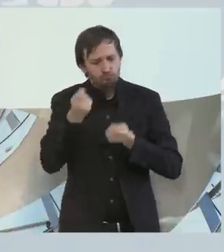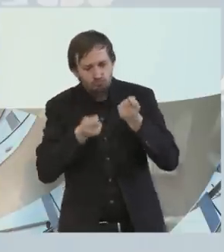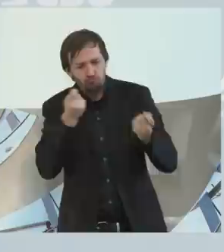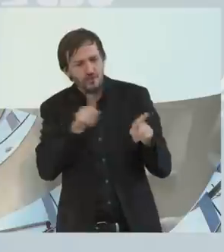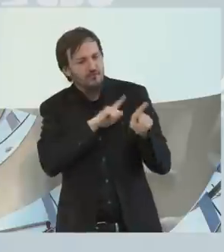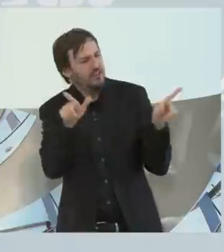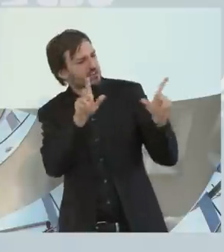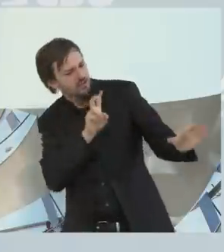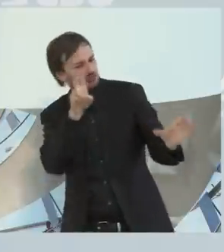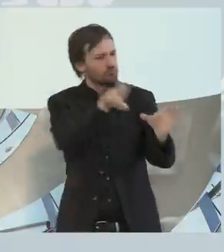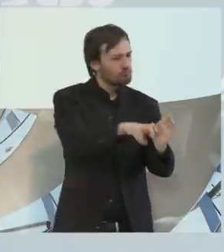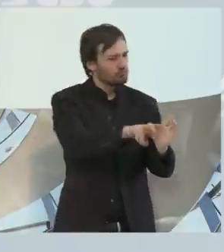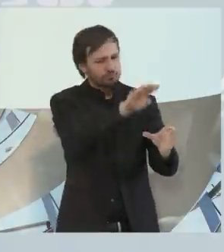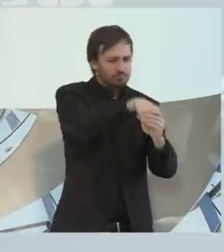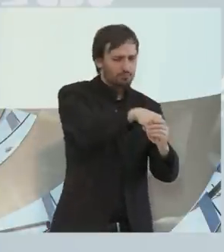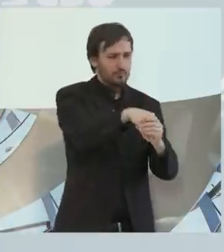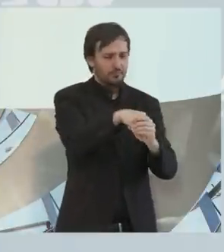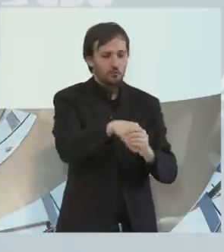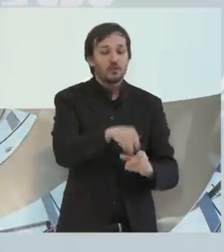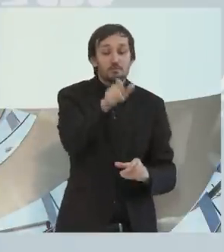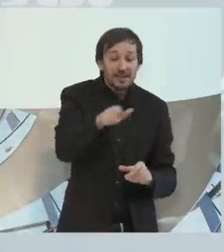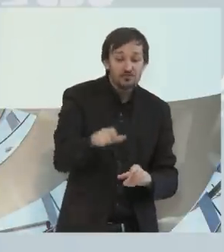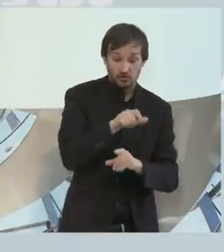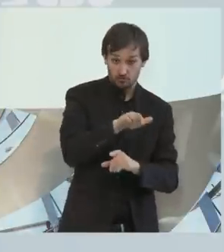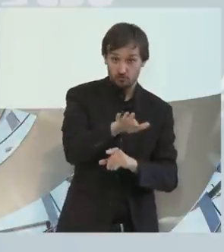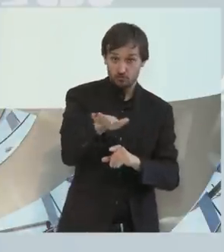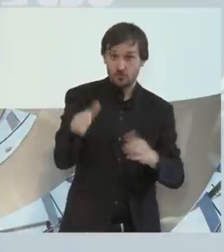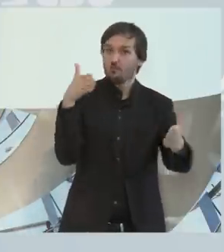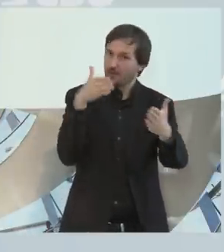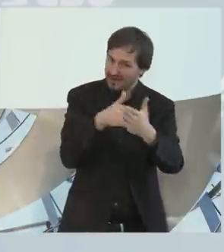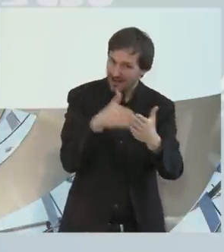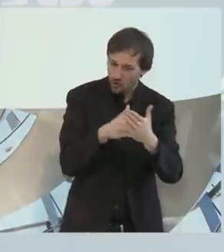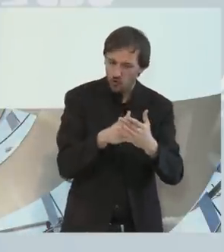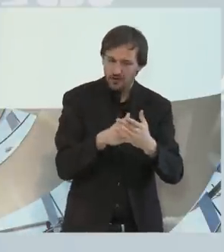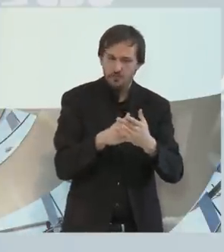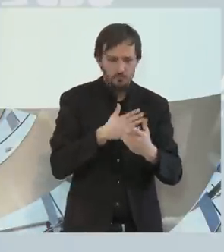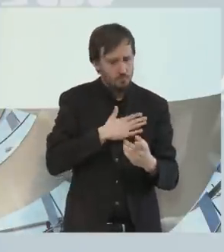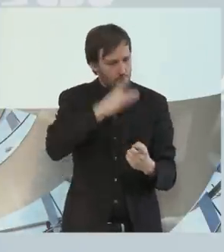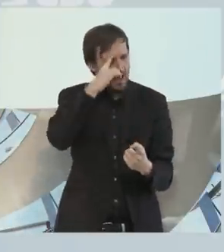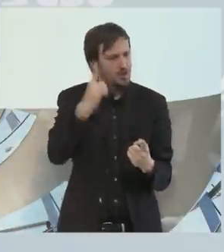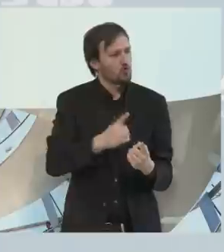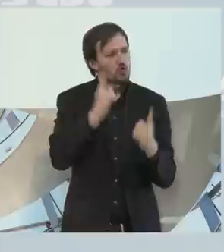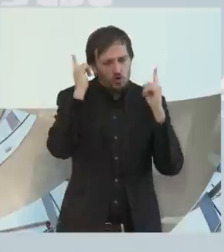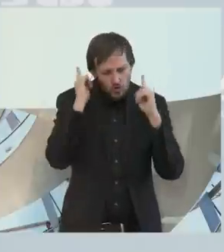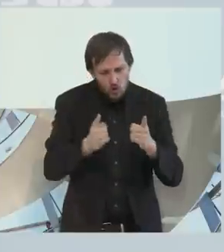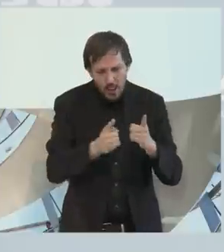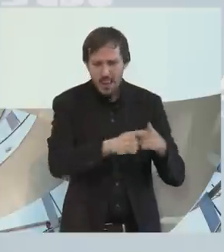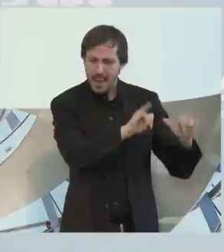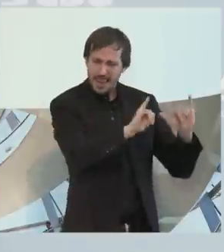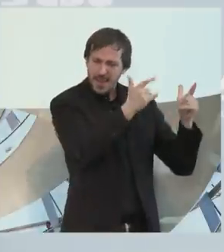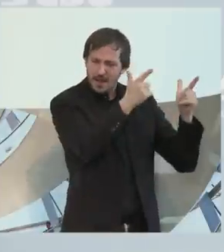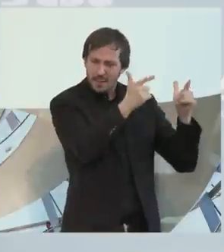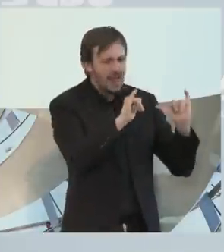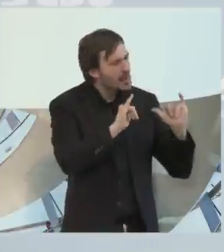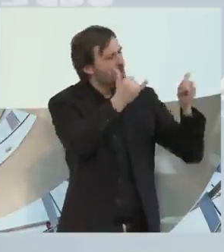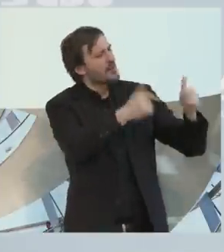Behinderte sollen nach unserer Auffassung voll am Leben teilhaben können,